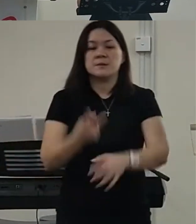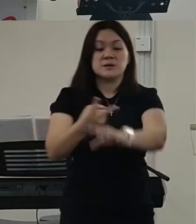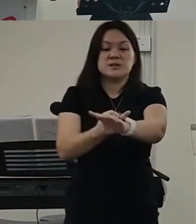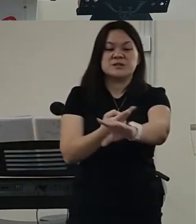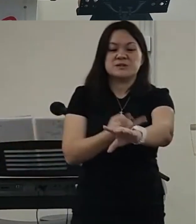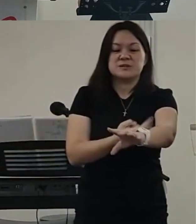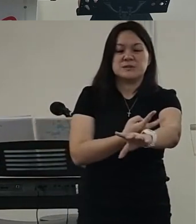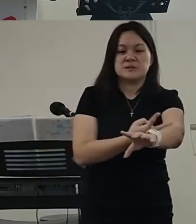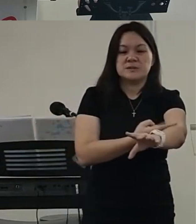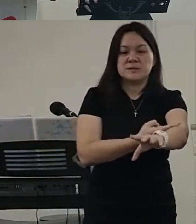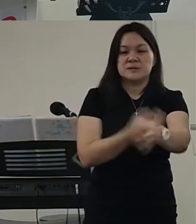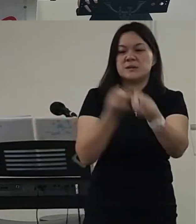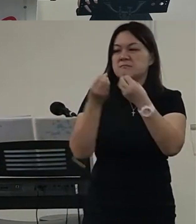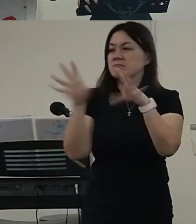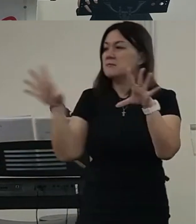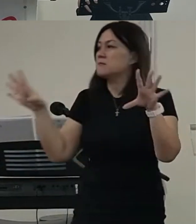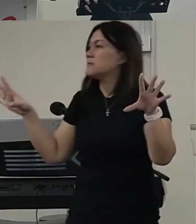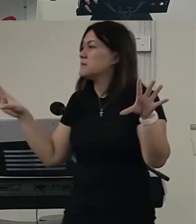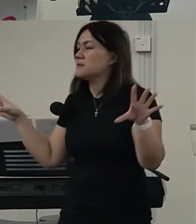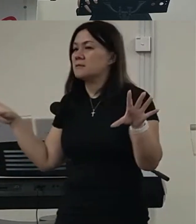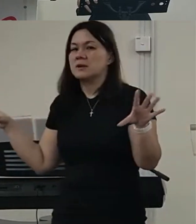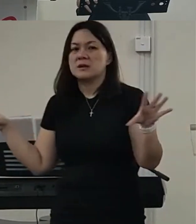是关于迷失的羊